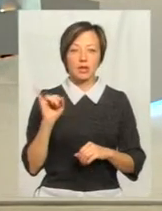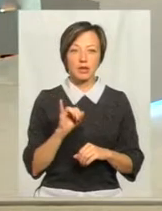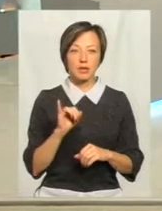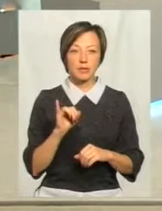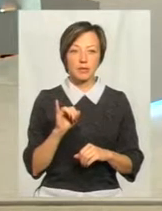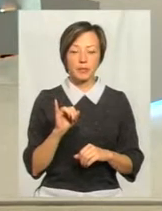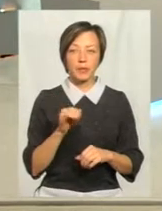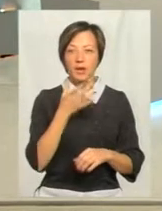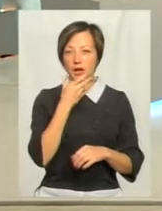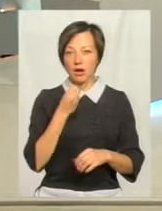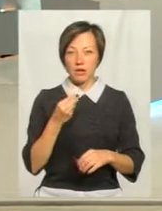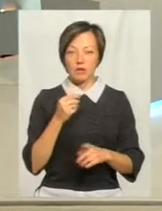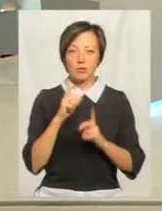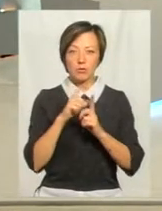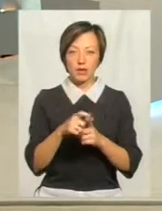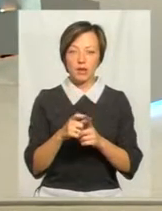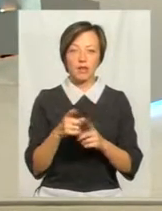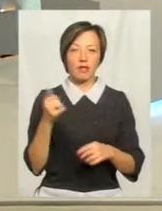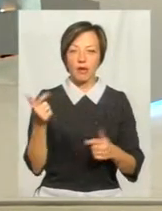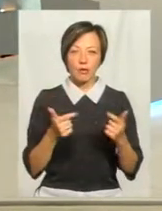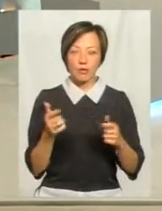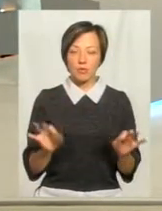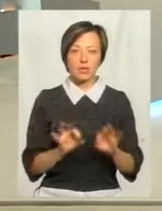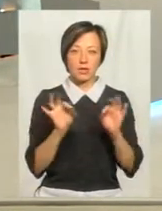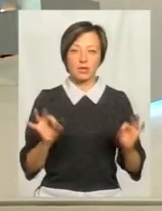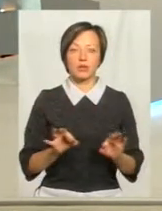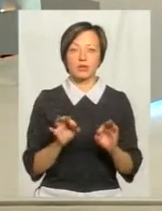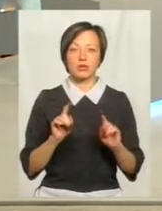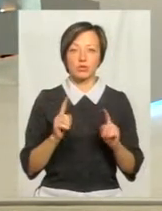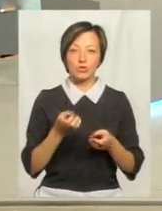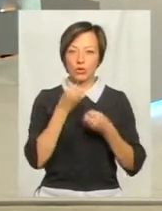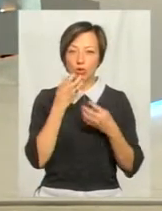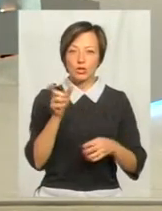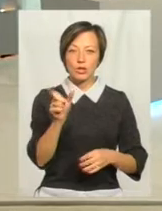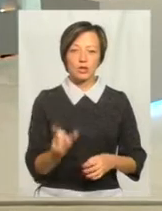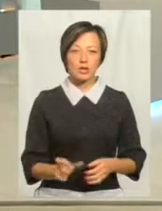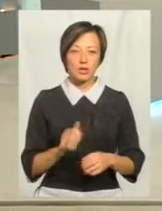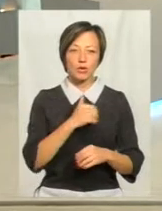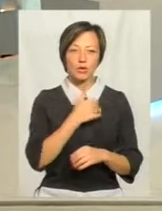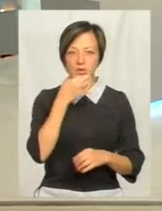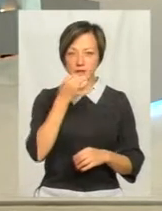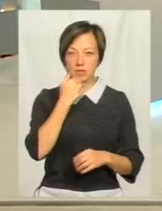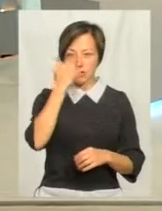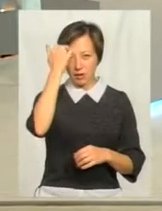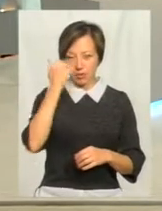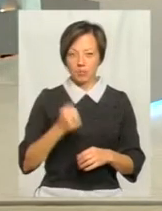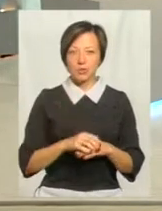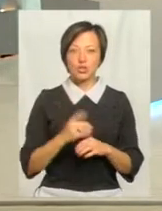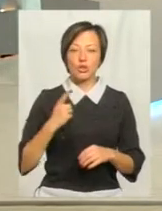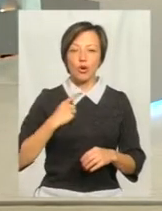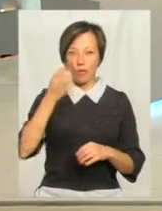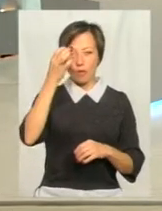дуже гарно відповідає, не поробить. Дуже хороша людина. Хочу сказати дякуємо цього,